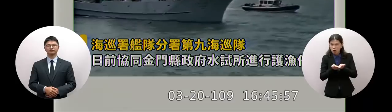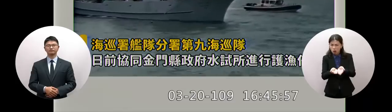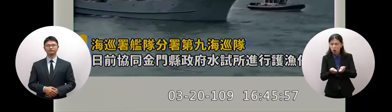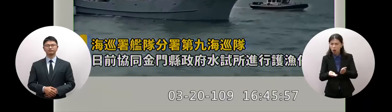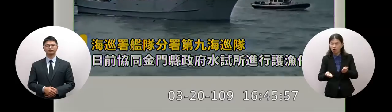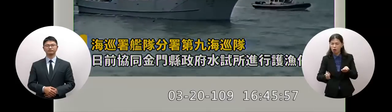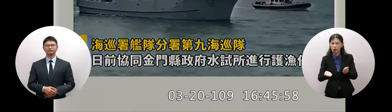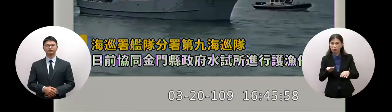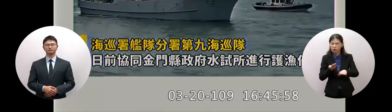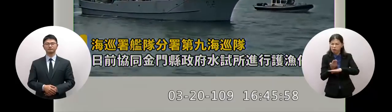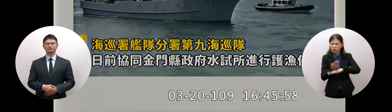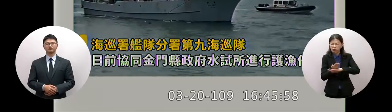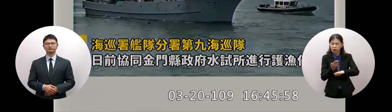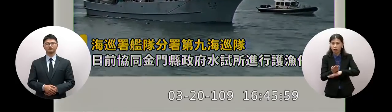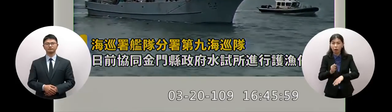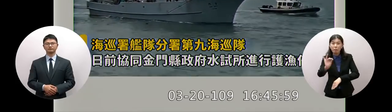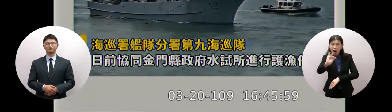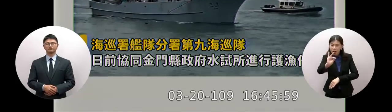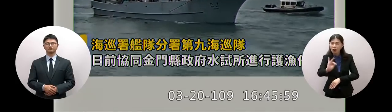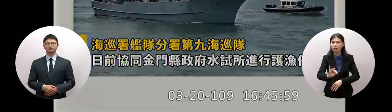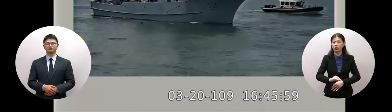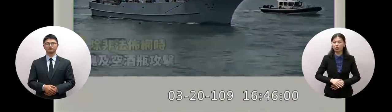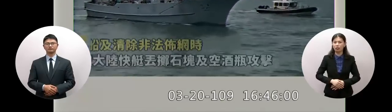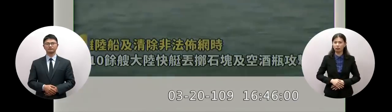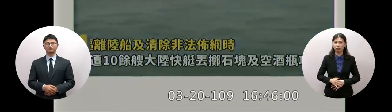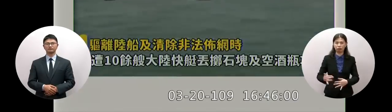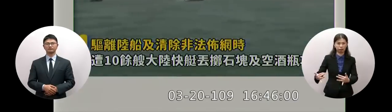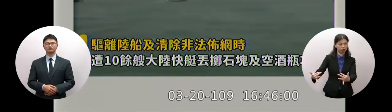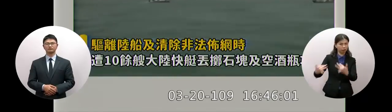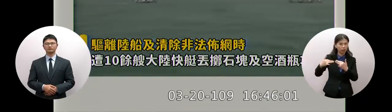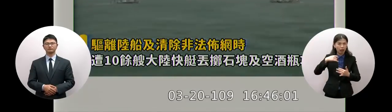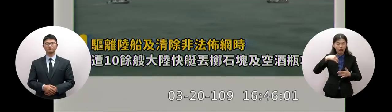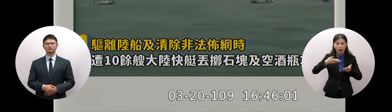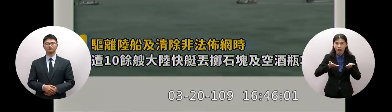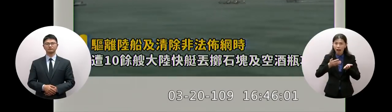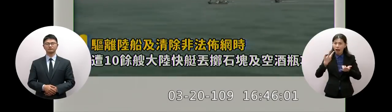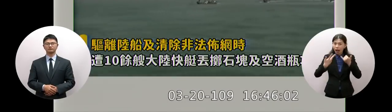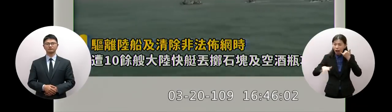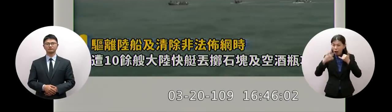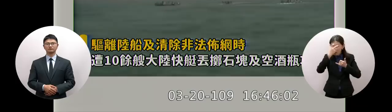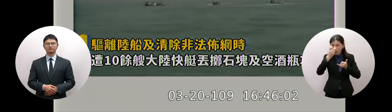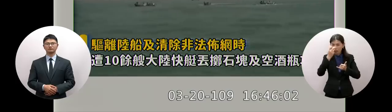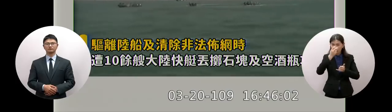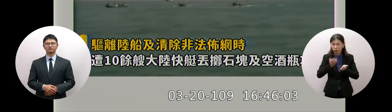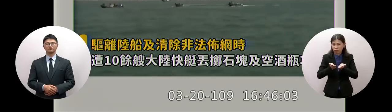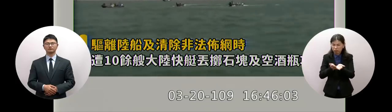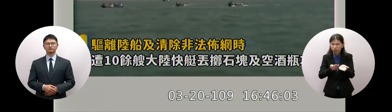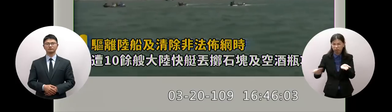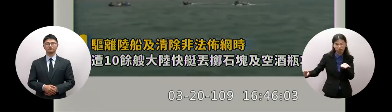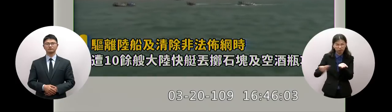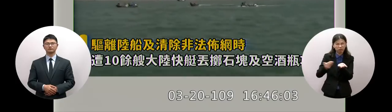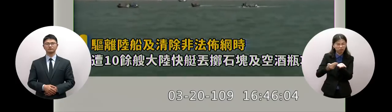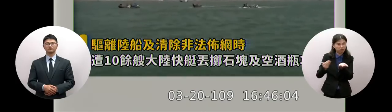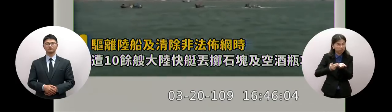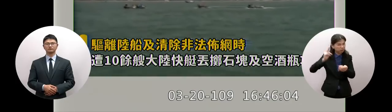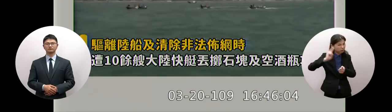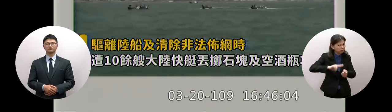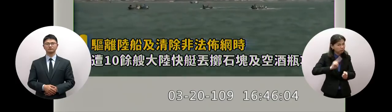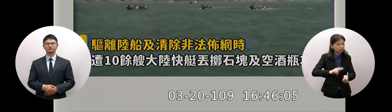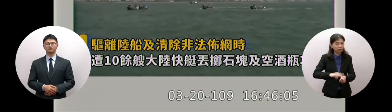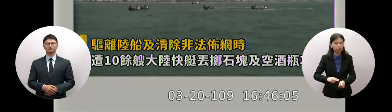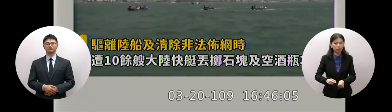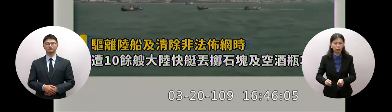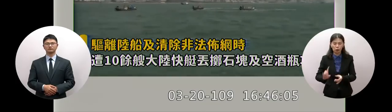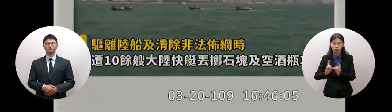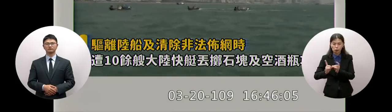艇數100艘攻擊我們的海巡艦艇到昨天他固定間隔排